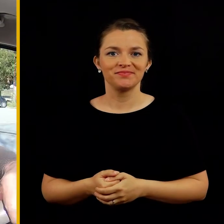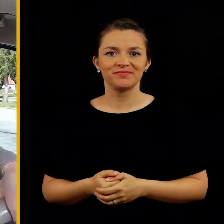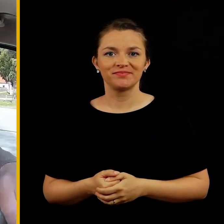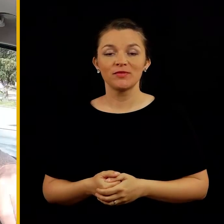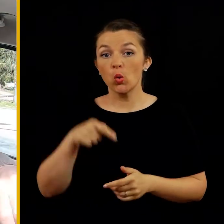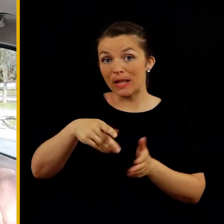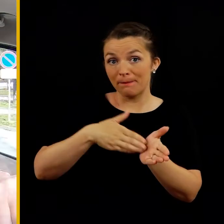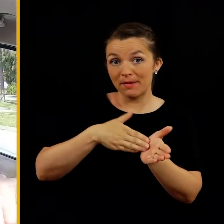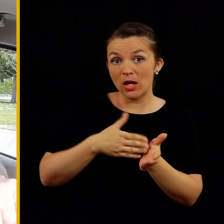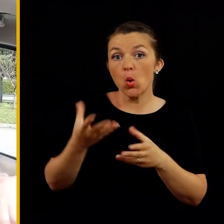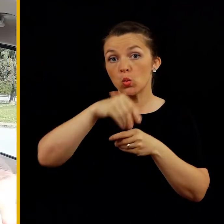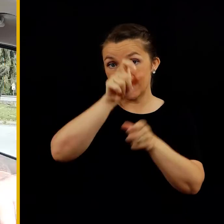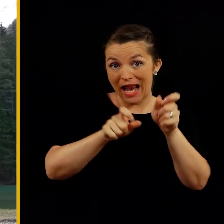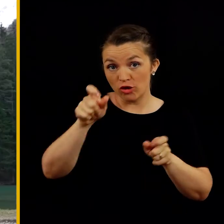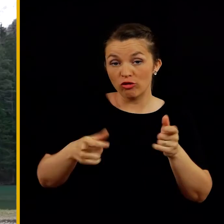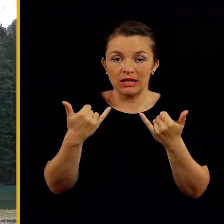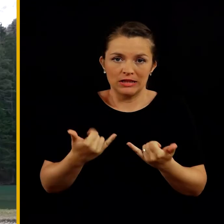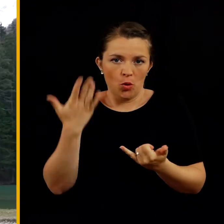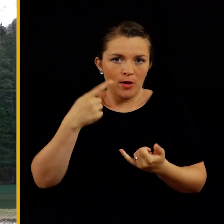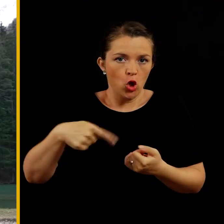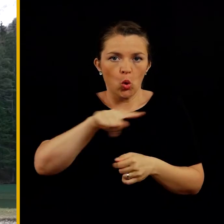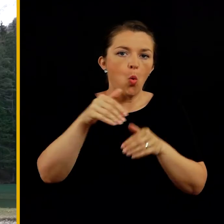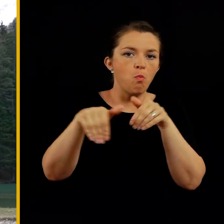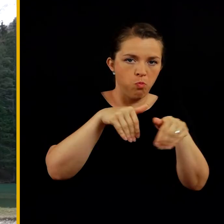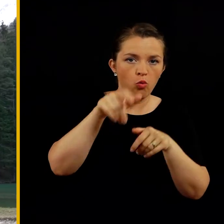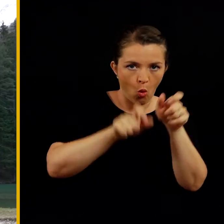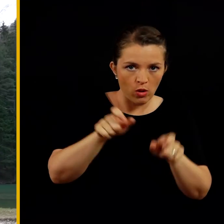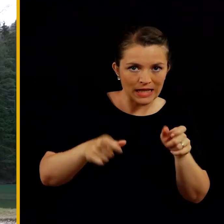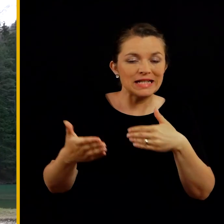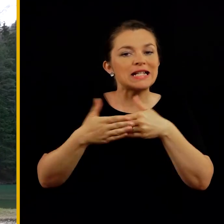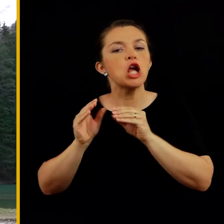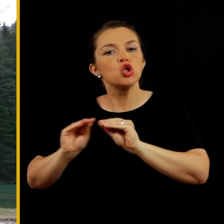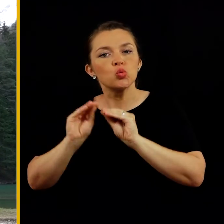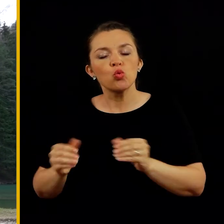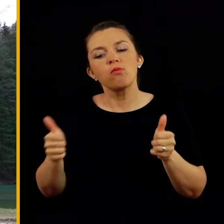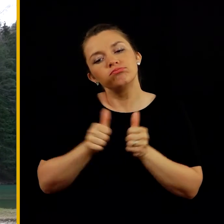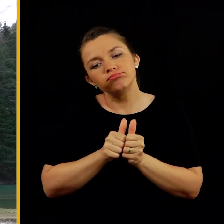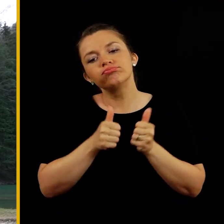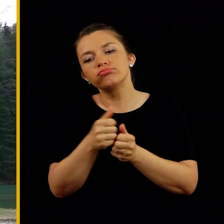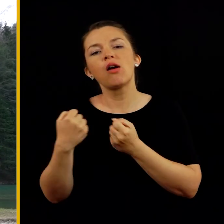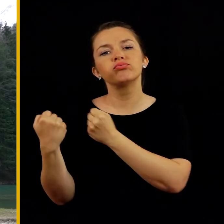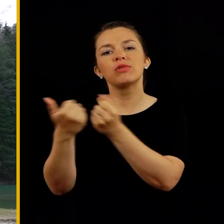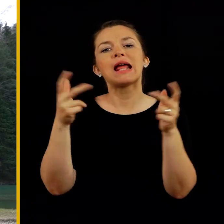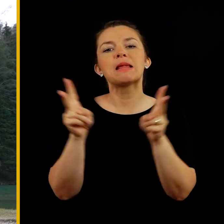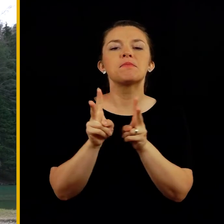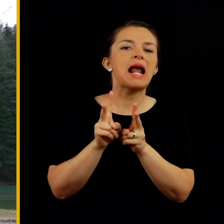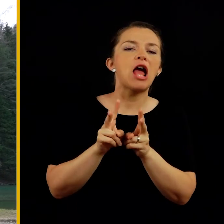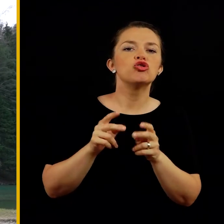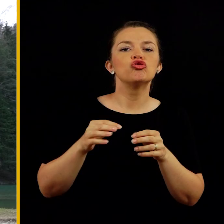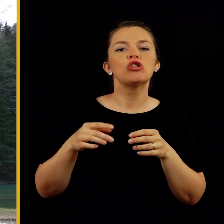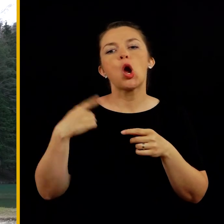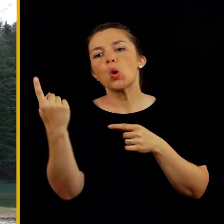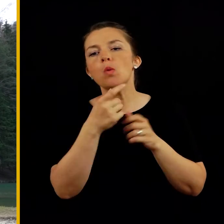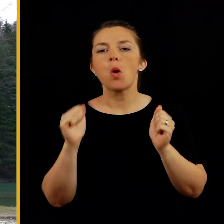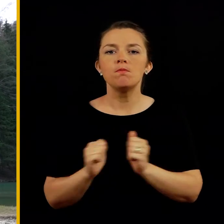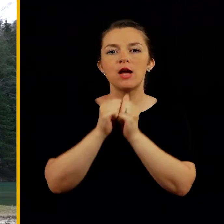V tem primeru se vdeleženci, tokrat so bili to vpokojenci, z inštruktoren zapeljajo na en krajši krok, po mestu recimo, in